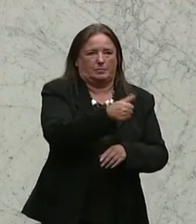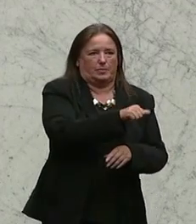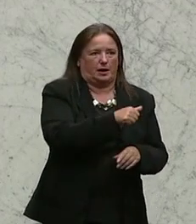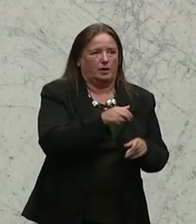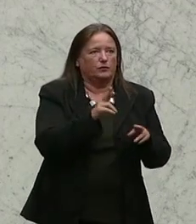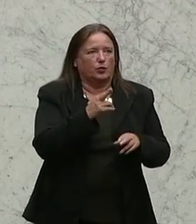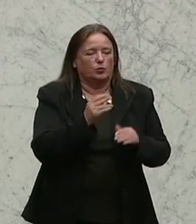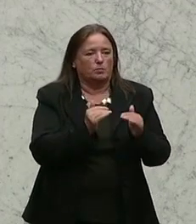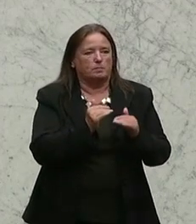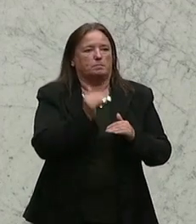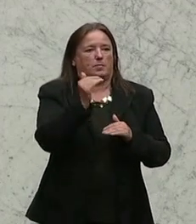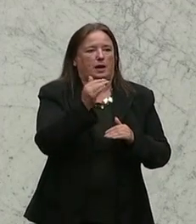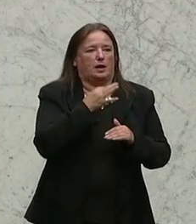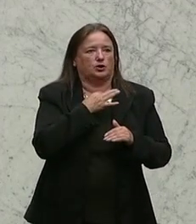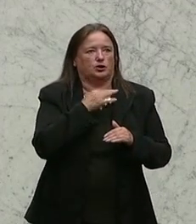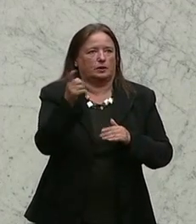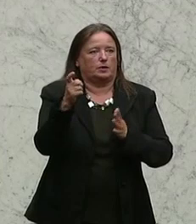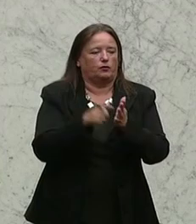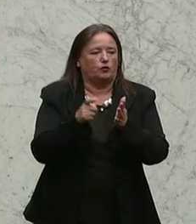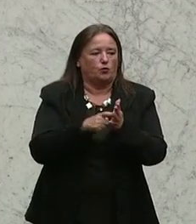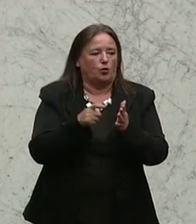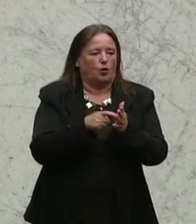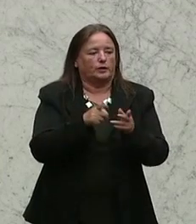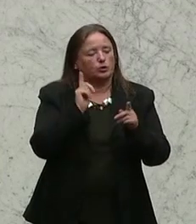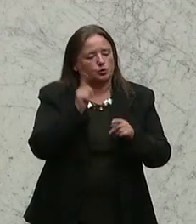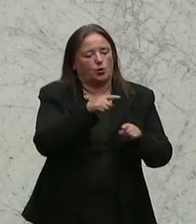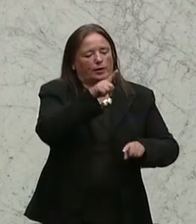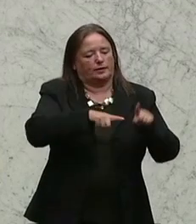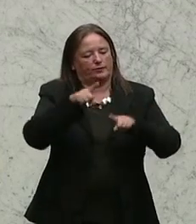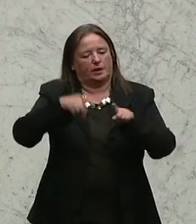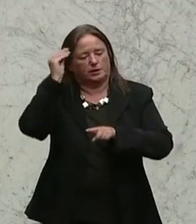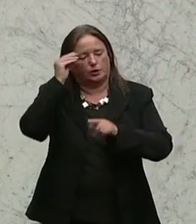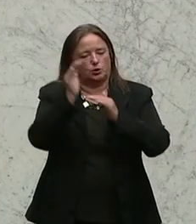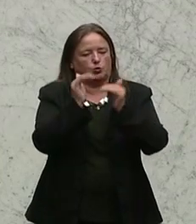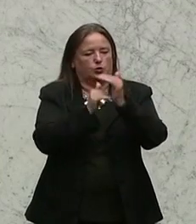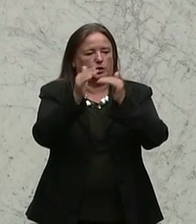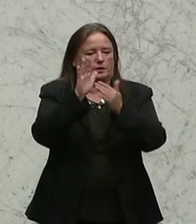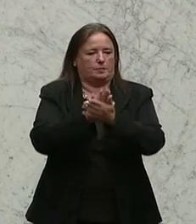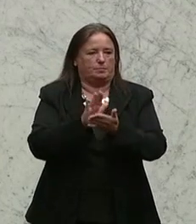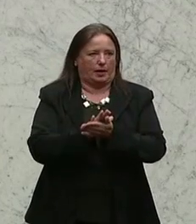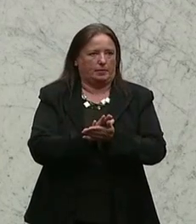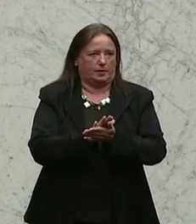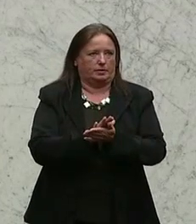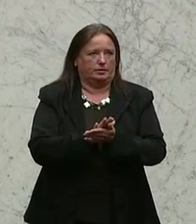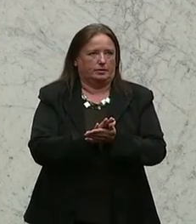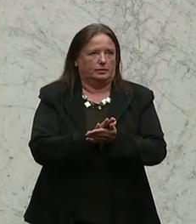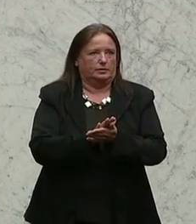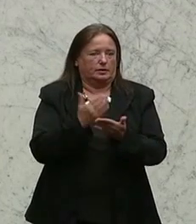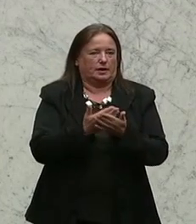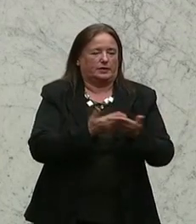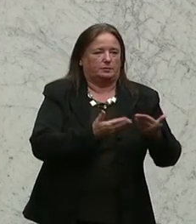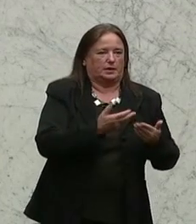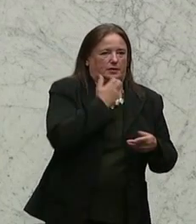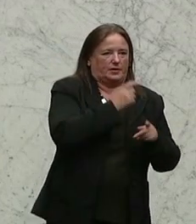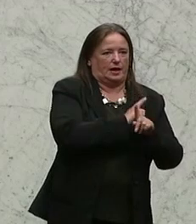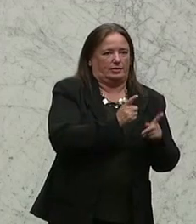mehrheitlich fordern, dass die Beibehaltung des differenzierten Schulsystems und das entsteht ja wohl ganz entgegen dessen, was die Ministerin